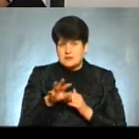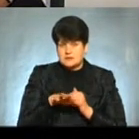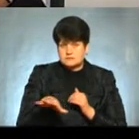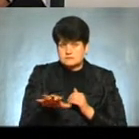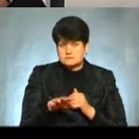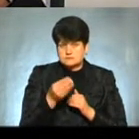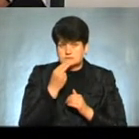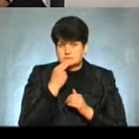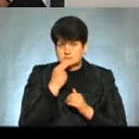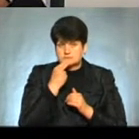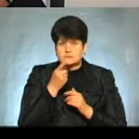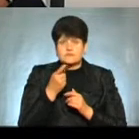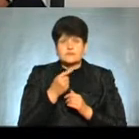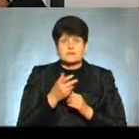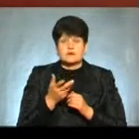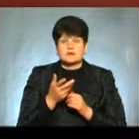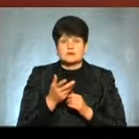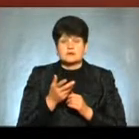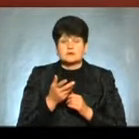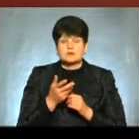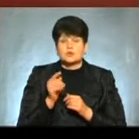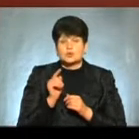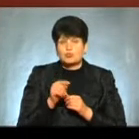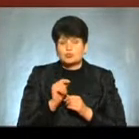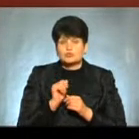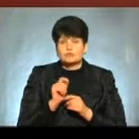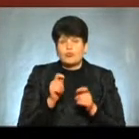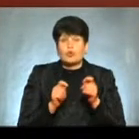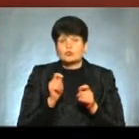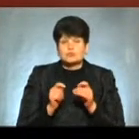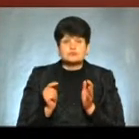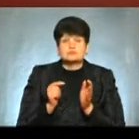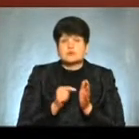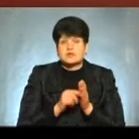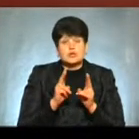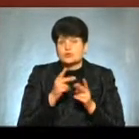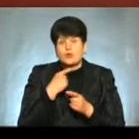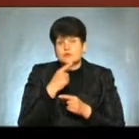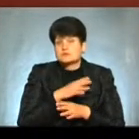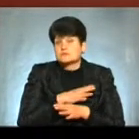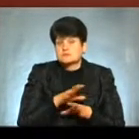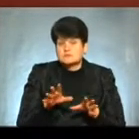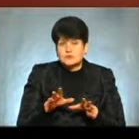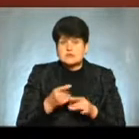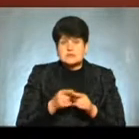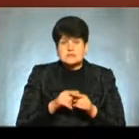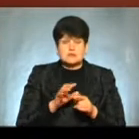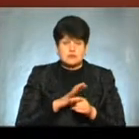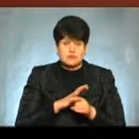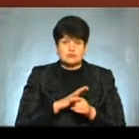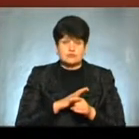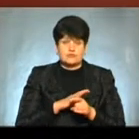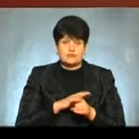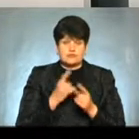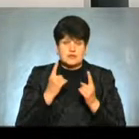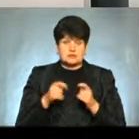А шов крови на язиці та й молоці, тому ніхто не попереджував Це, звісно, був злочин свого роду